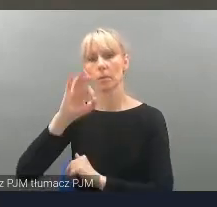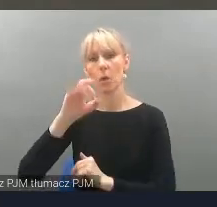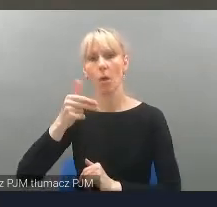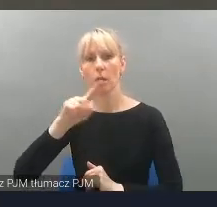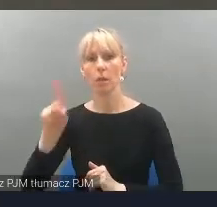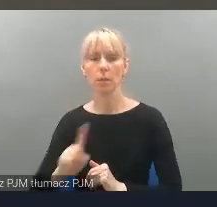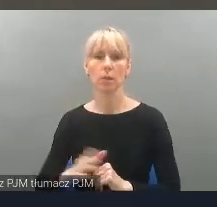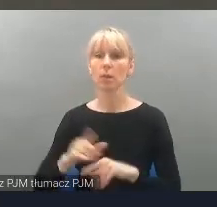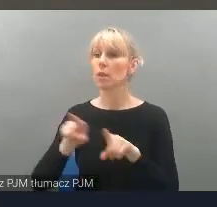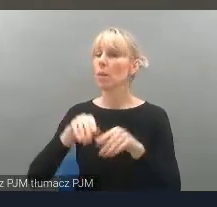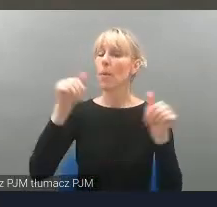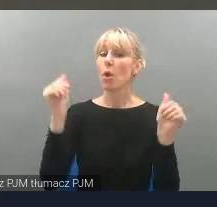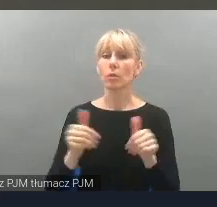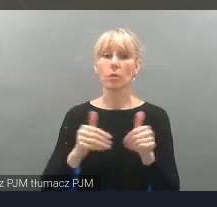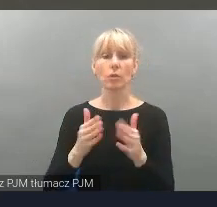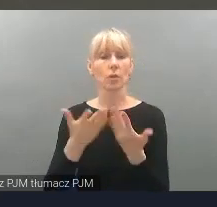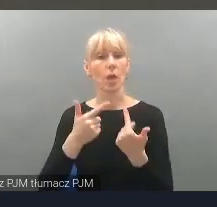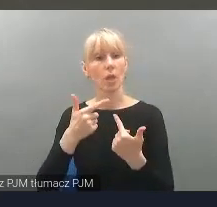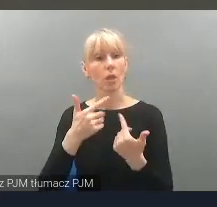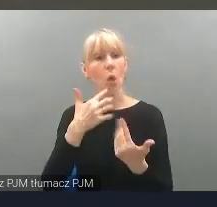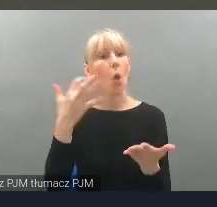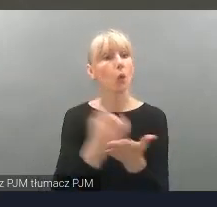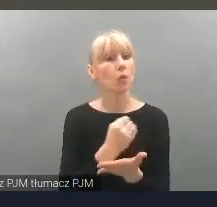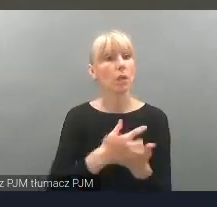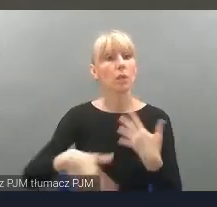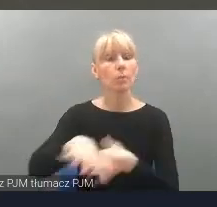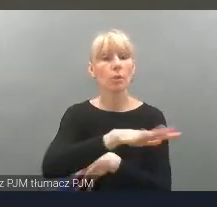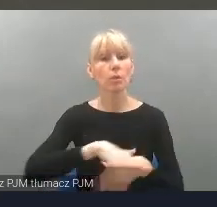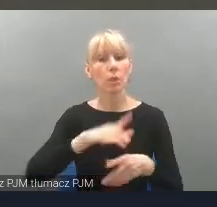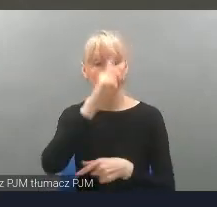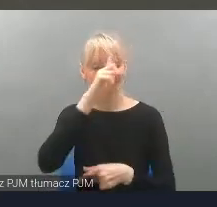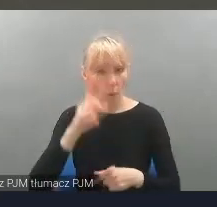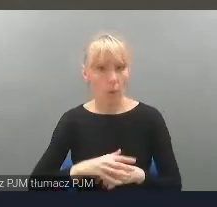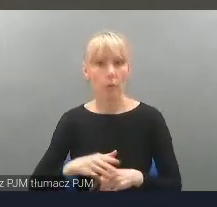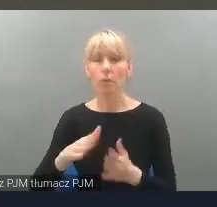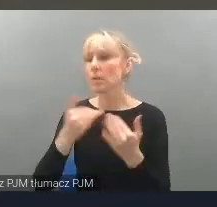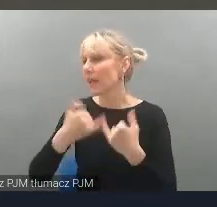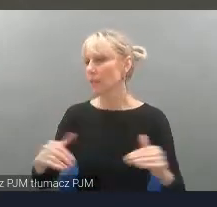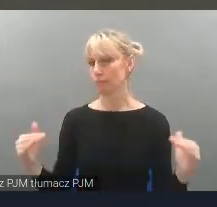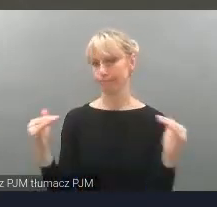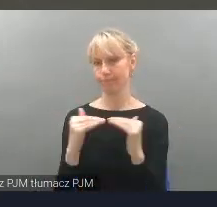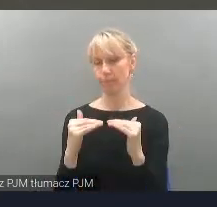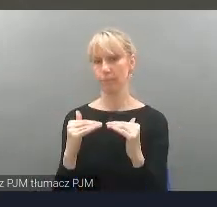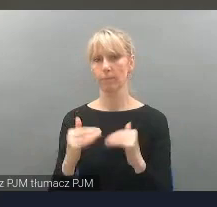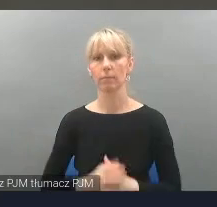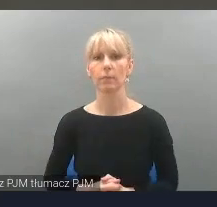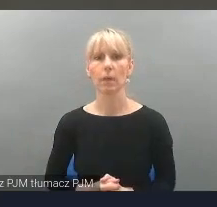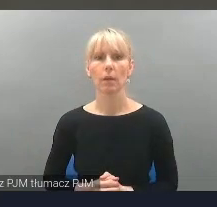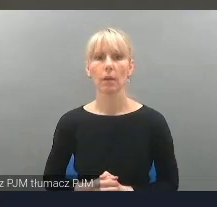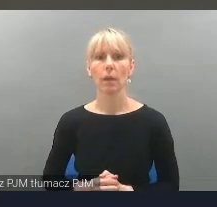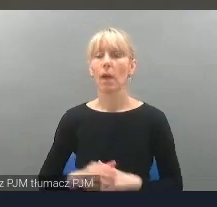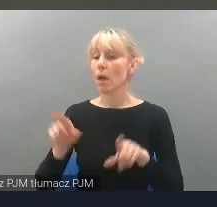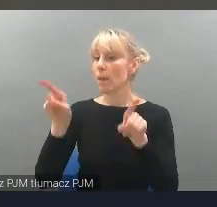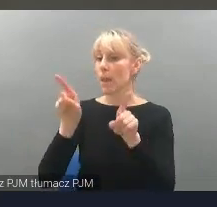umożliwienie korzystania z przestrzeni publicznej na równi z innymi osobami. Jest to samodzielne i